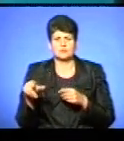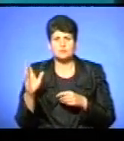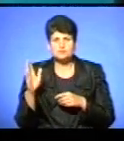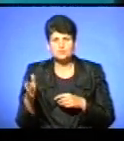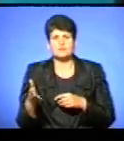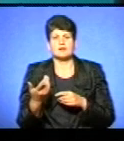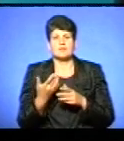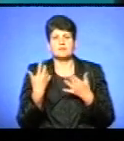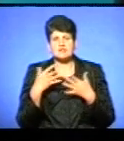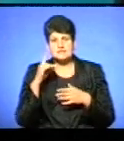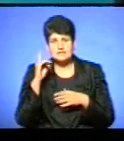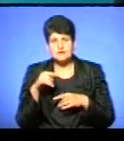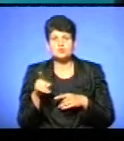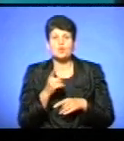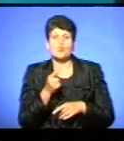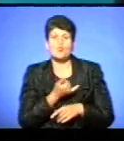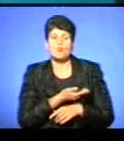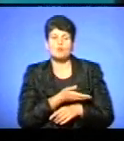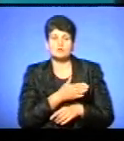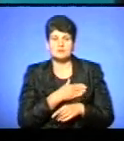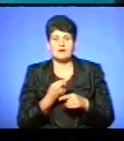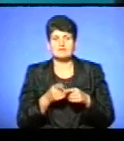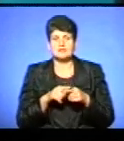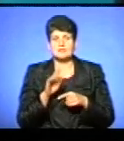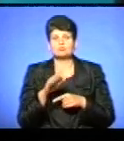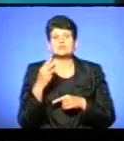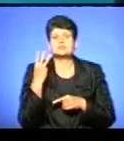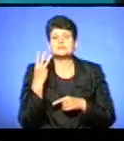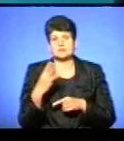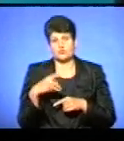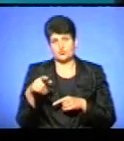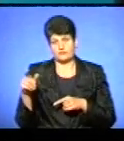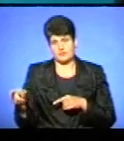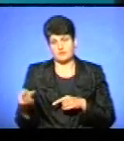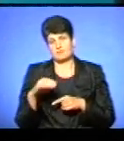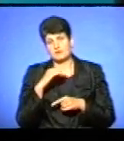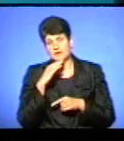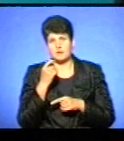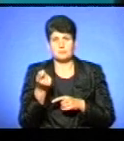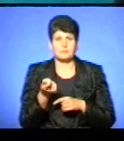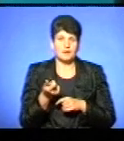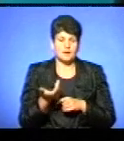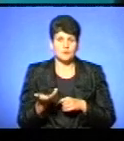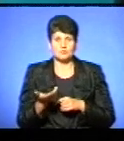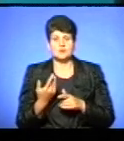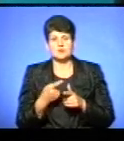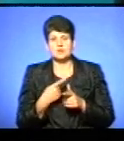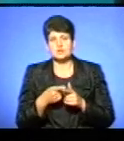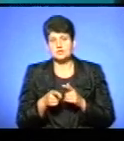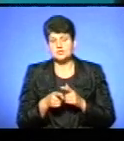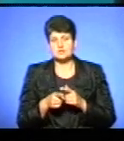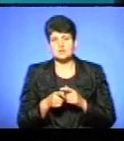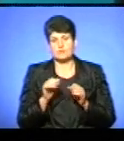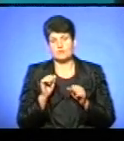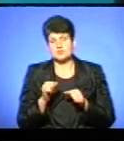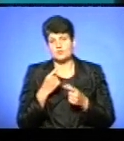вже знаємо, що у Полтаві таких інспекторів буде троє. Тобто, достатньо чи недостатньо, чи приблизно на таку кількість можемо орітуватися